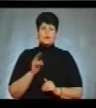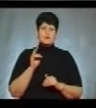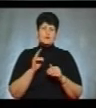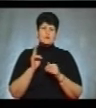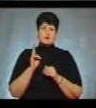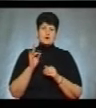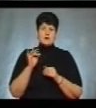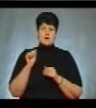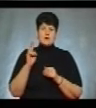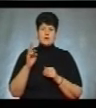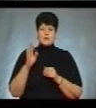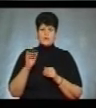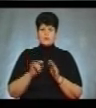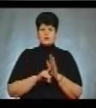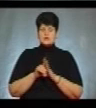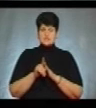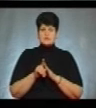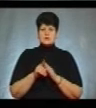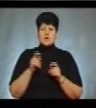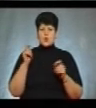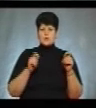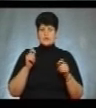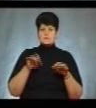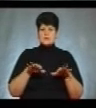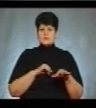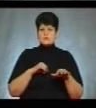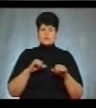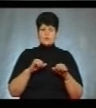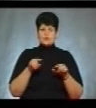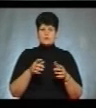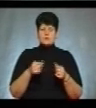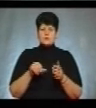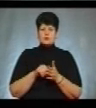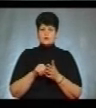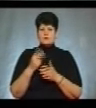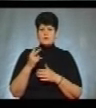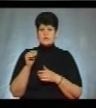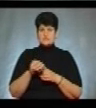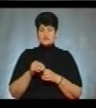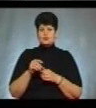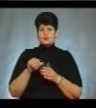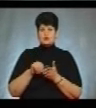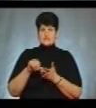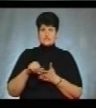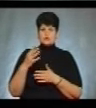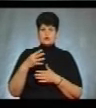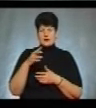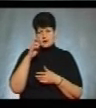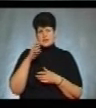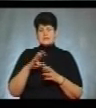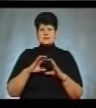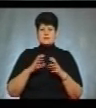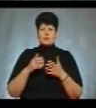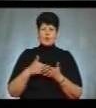розпочався Конгрес місцевого самоврядування. У ньому беруть участь близько двох тисяч учасників із 40 країн світу. Це